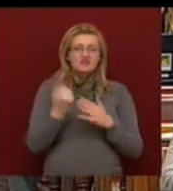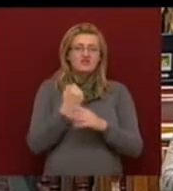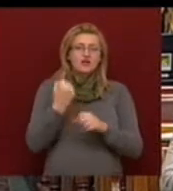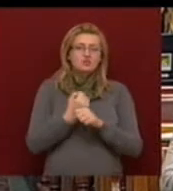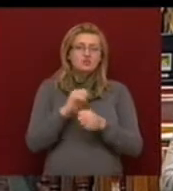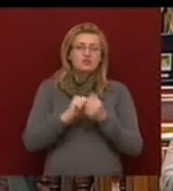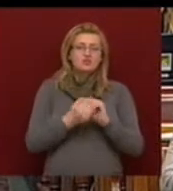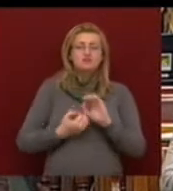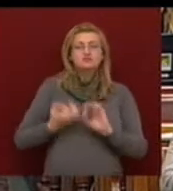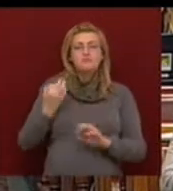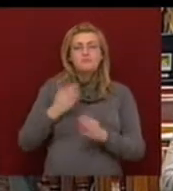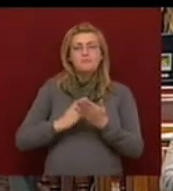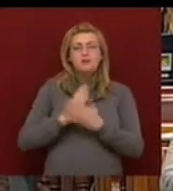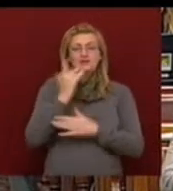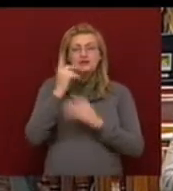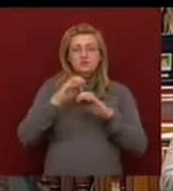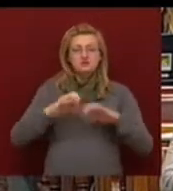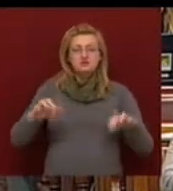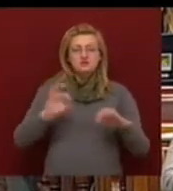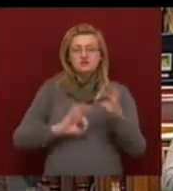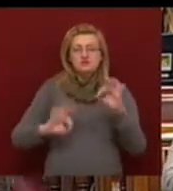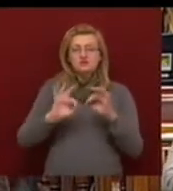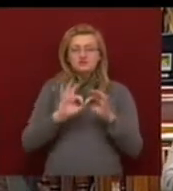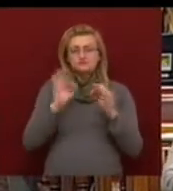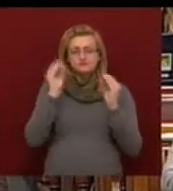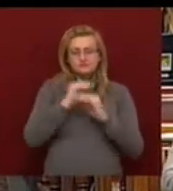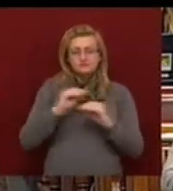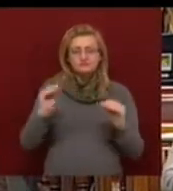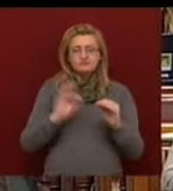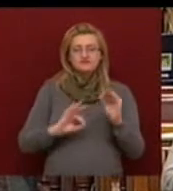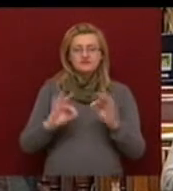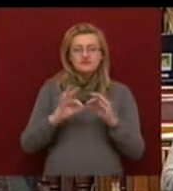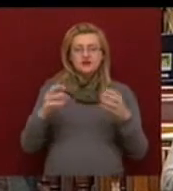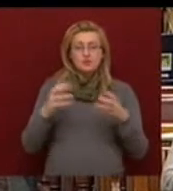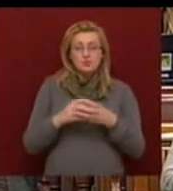sérelmei mentén kettéosztva az országot. Tisztelt országgyűlés!